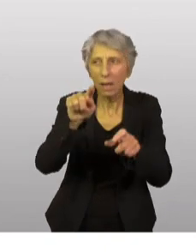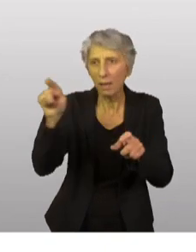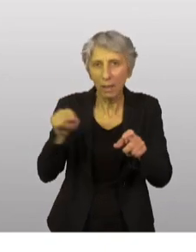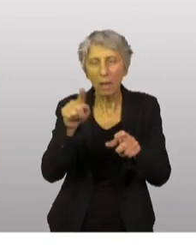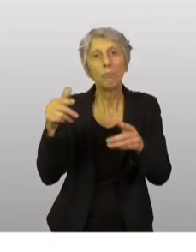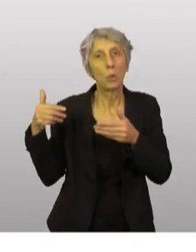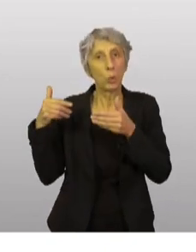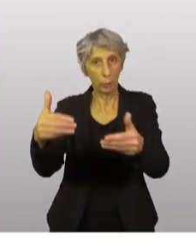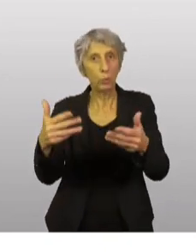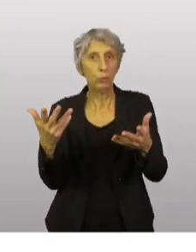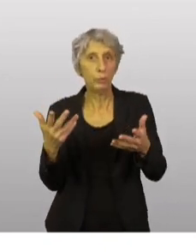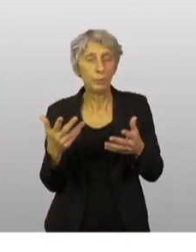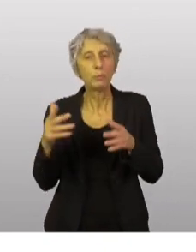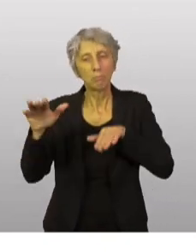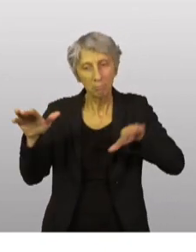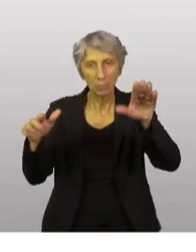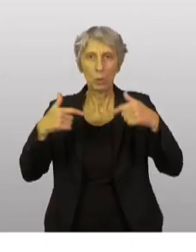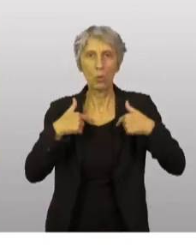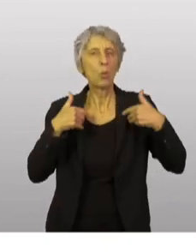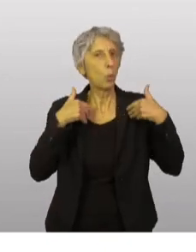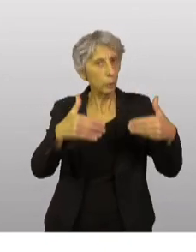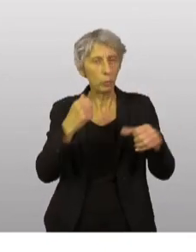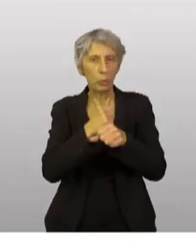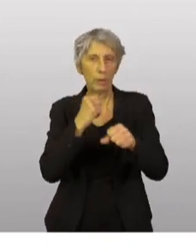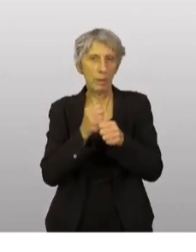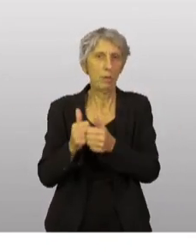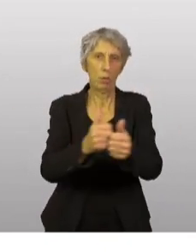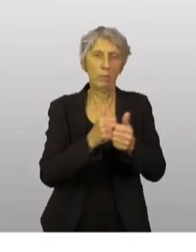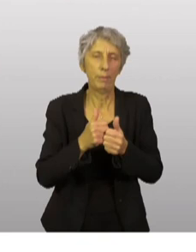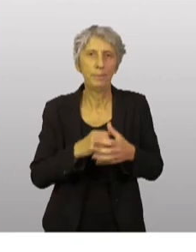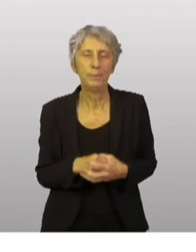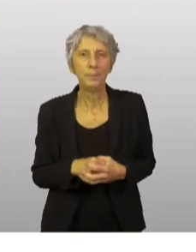continueront à le faire de même que nous continuerons à travailler ensemble.